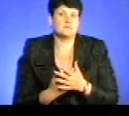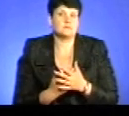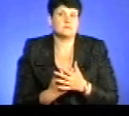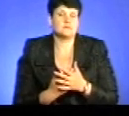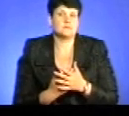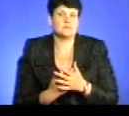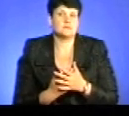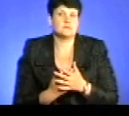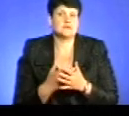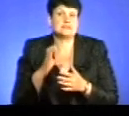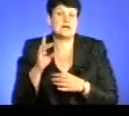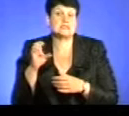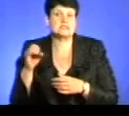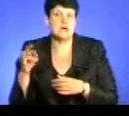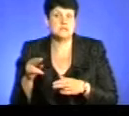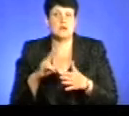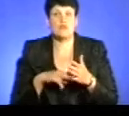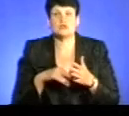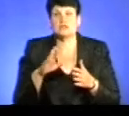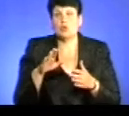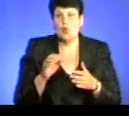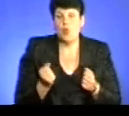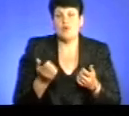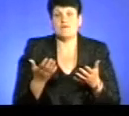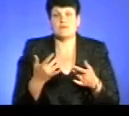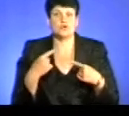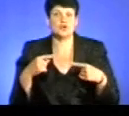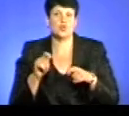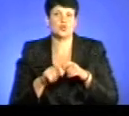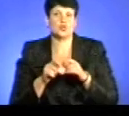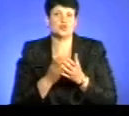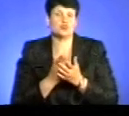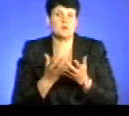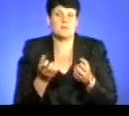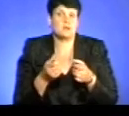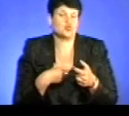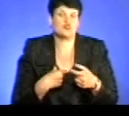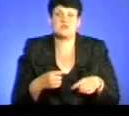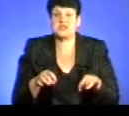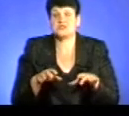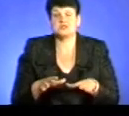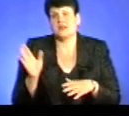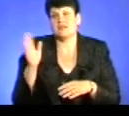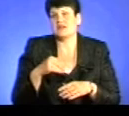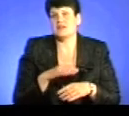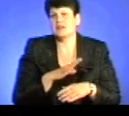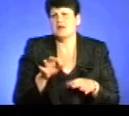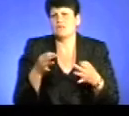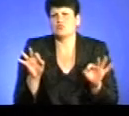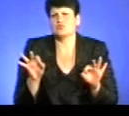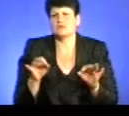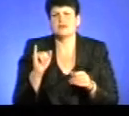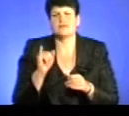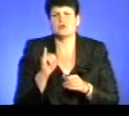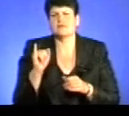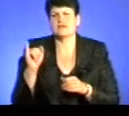санстанція, податкова, хто там ще якісь там більші контролюючі служби приймуть собі рішення. От, ми не пустимо Іванова